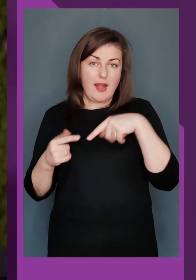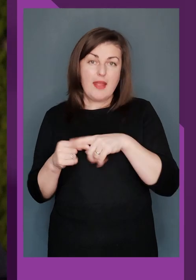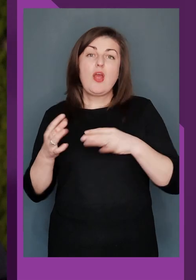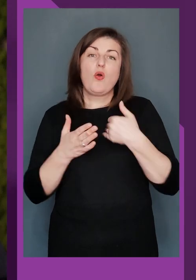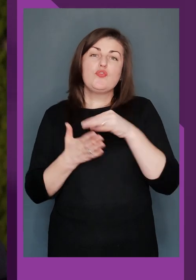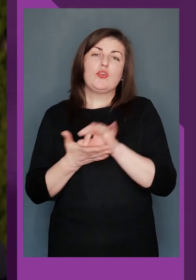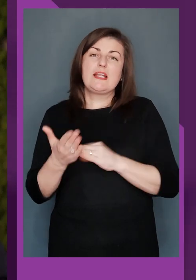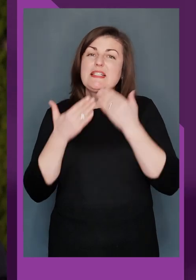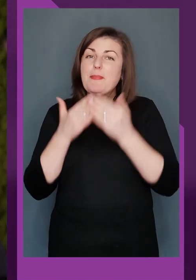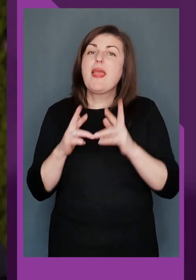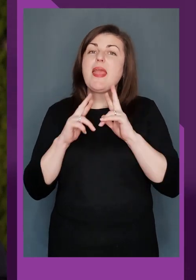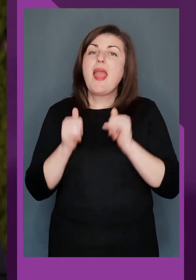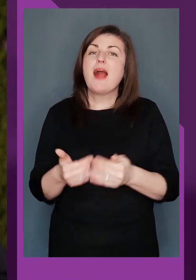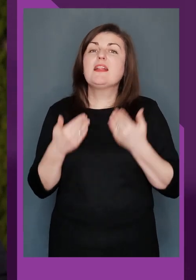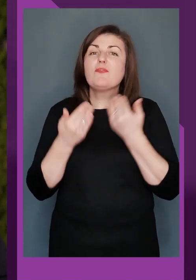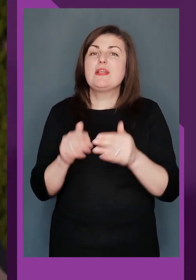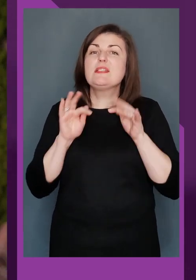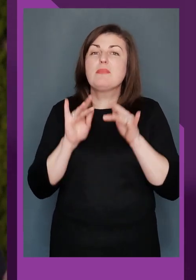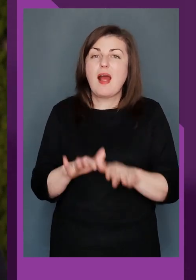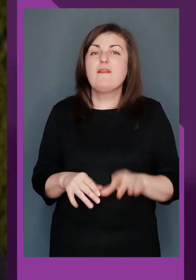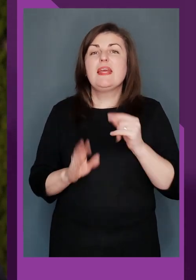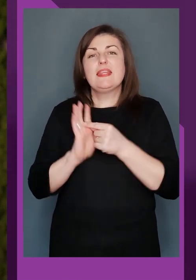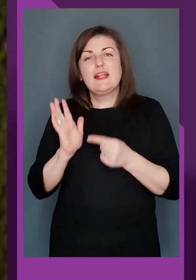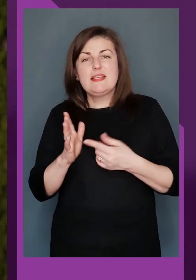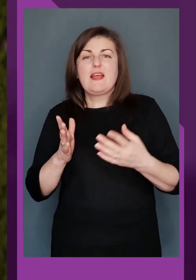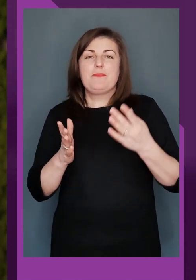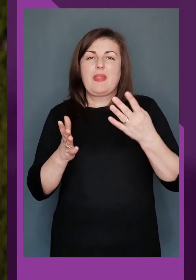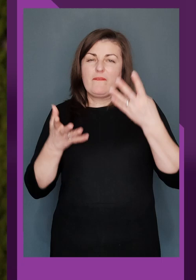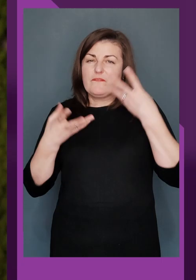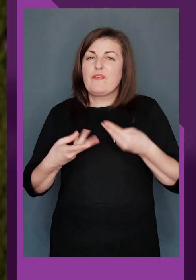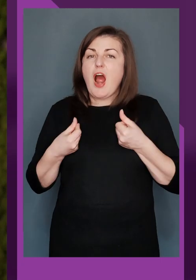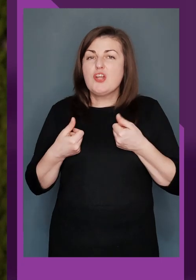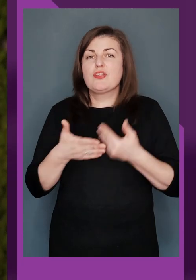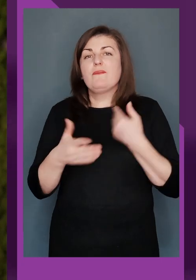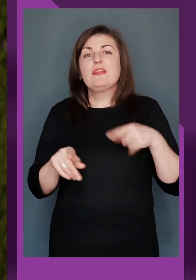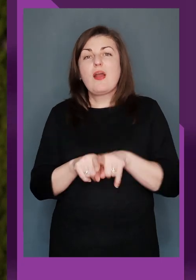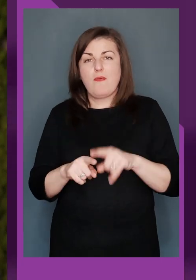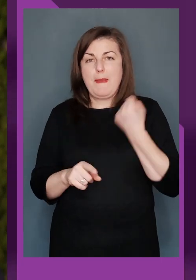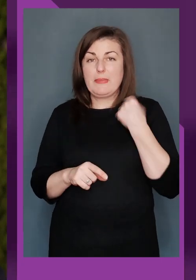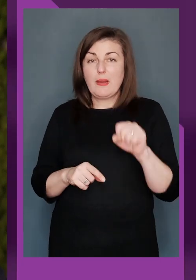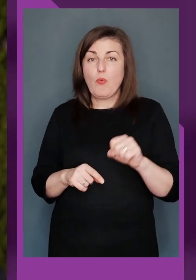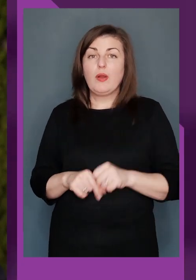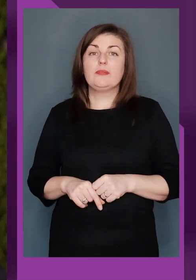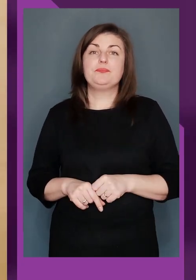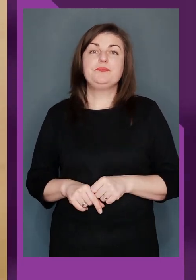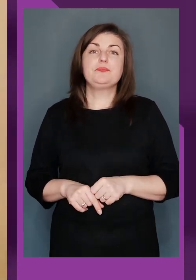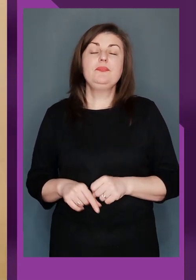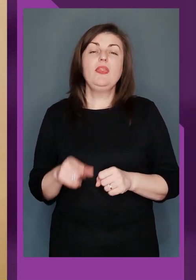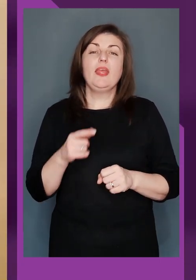нашої країни. Ну і одразу хочу запитати, як твої справи і ділися враженнями від такої перемоги?